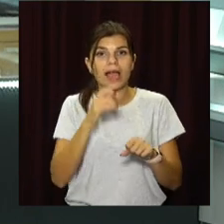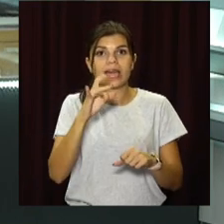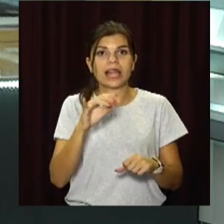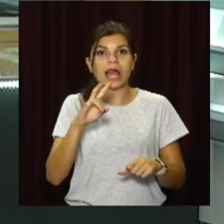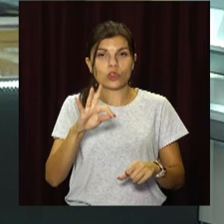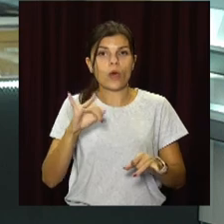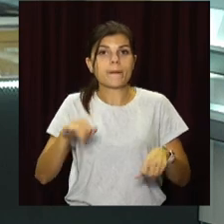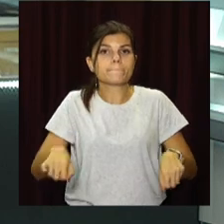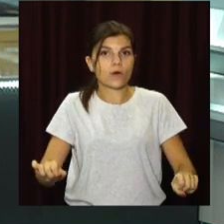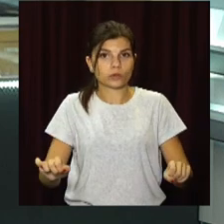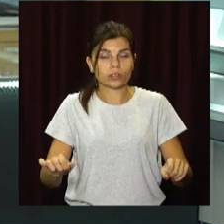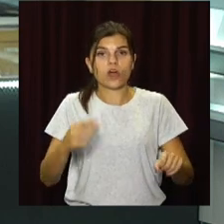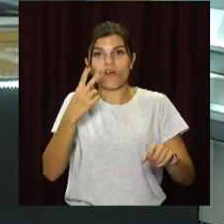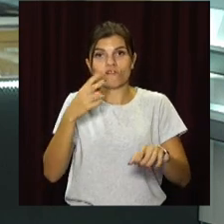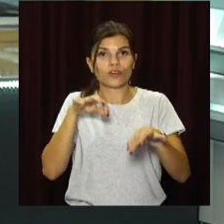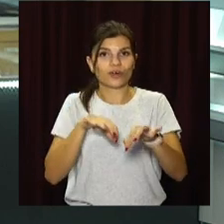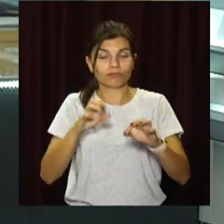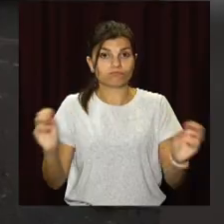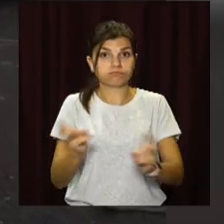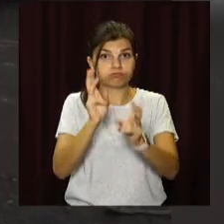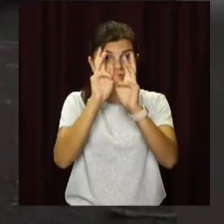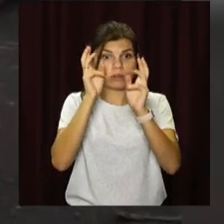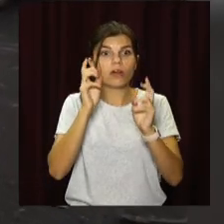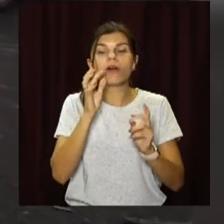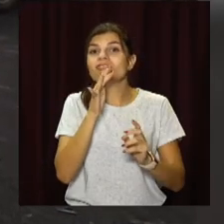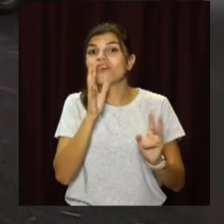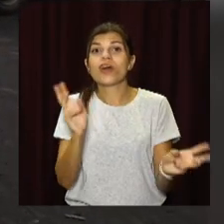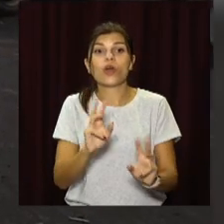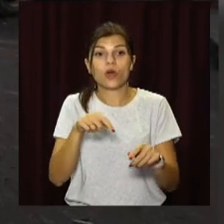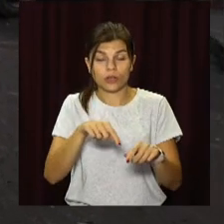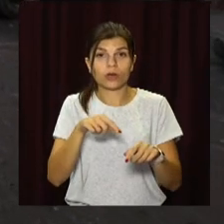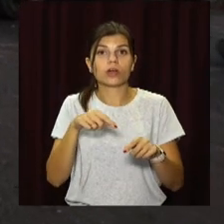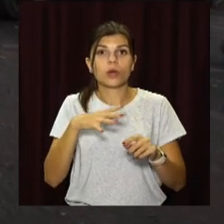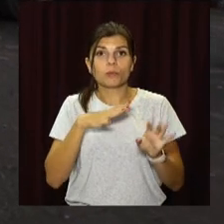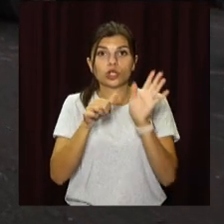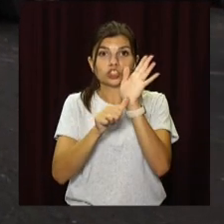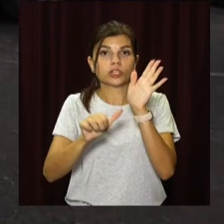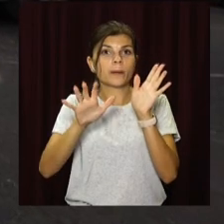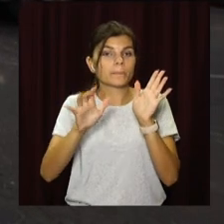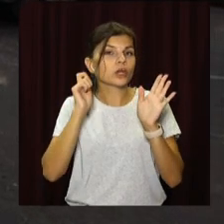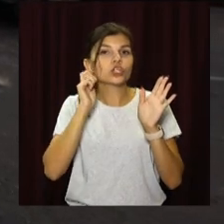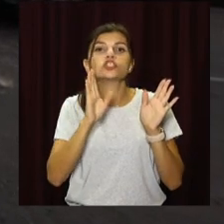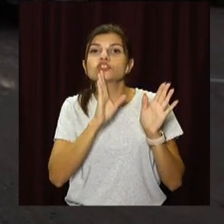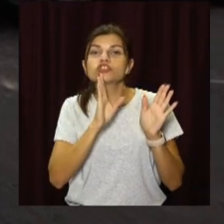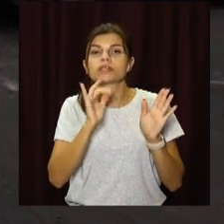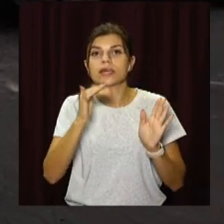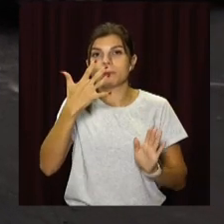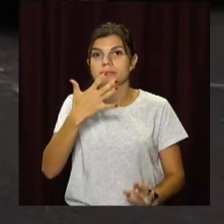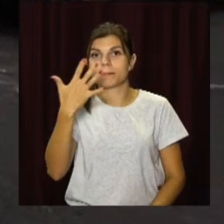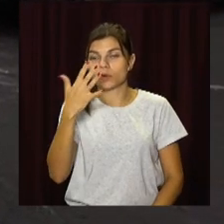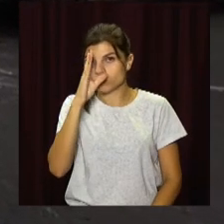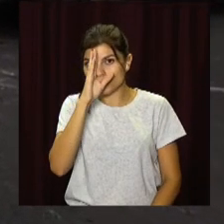та мотоцикл. Двоколісний загорівся. В момент ДТП на мотоциклі були 65-річна жінка та 55